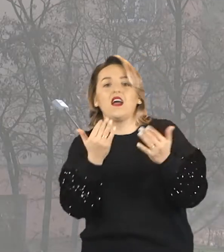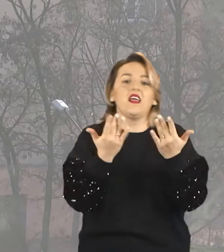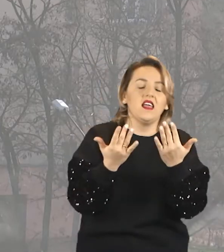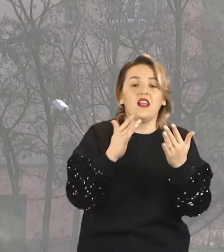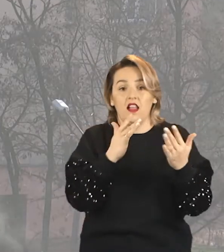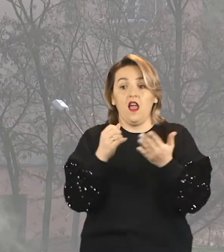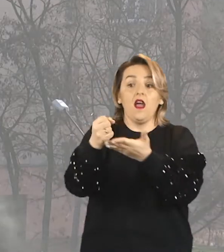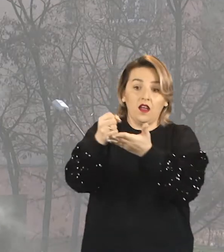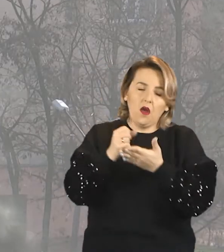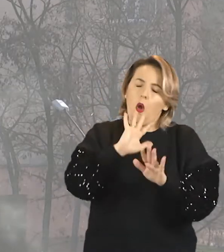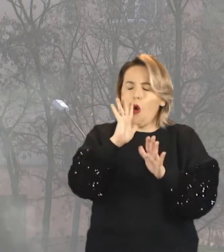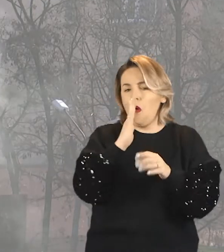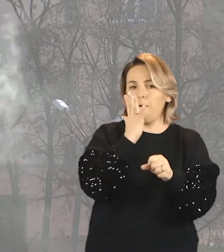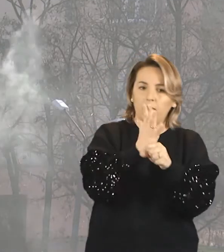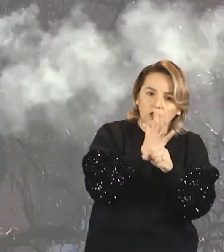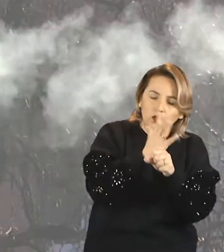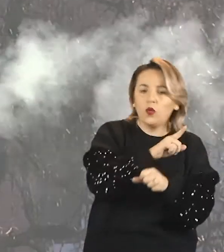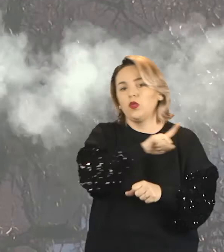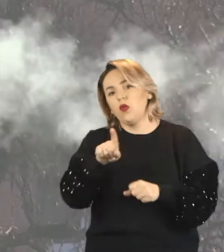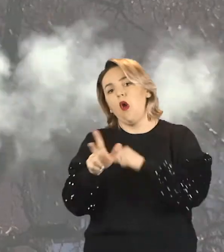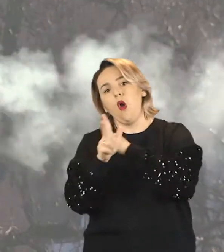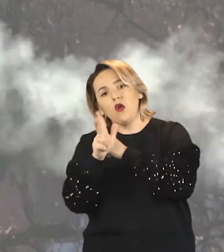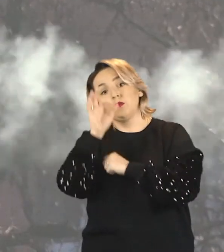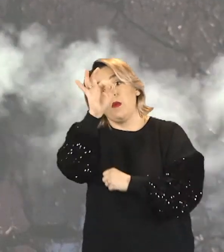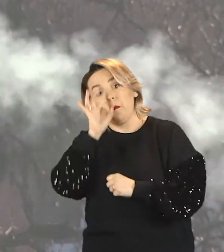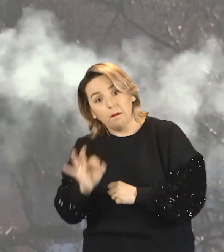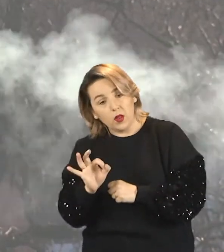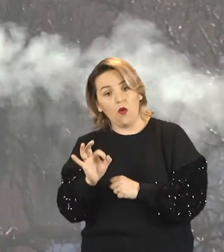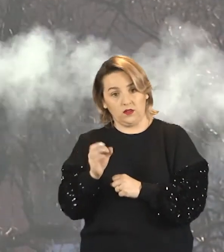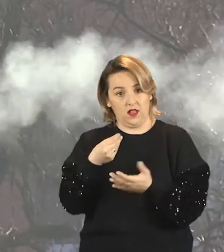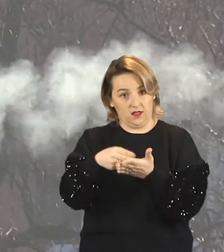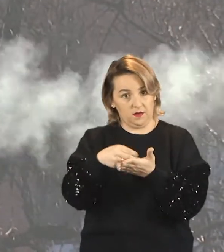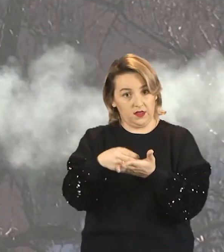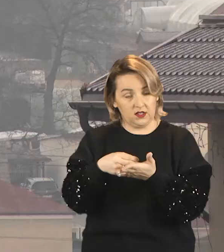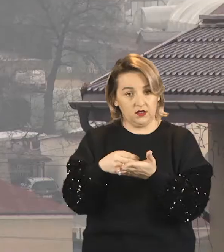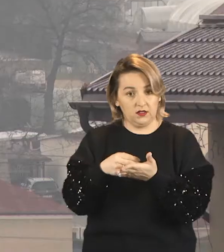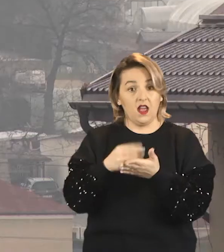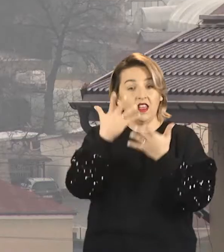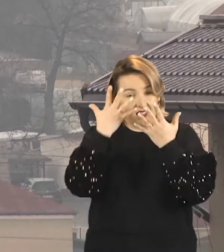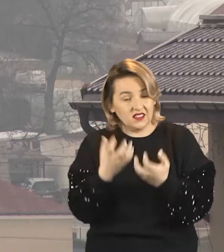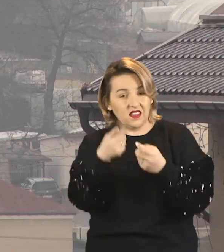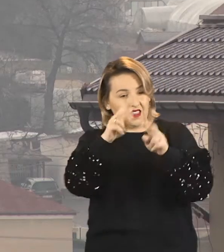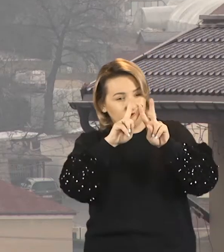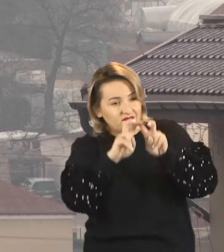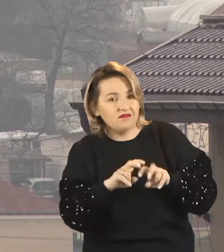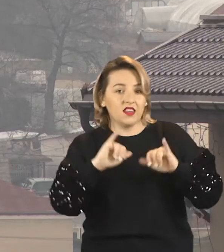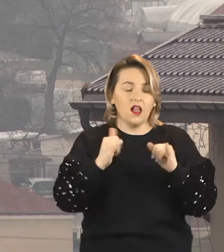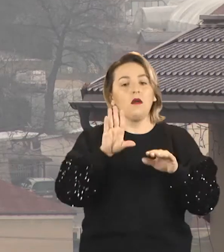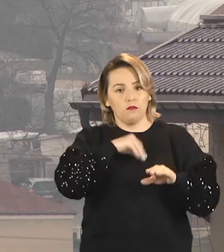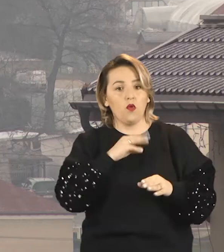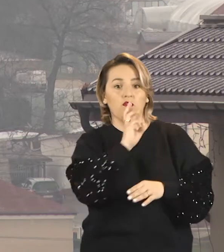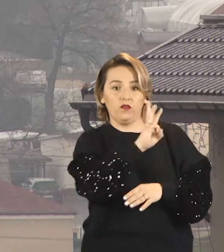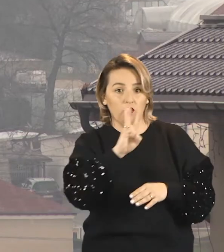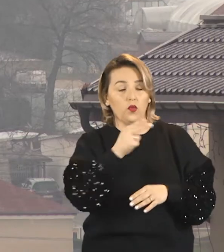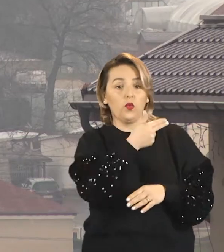zostanie wymienione. Poziom dofinansowania pokrywa od 50 do 80% kosztów kwalifikowanych. Szczegóły oraz kryteria